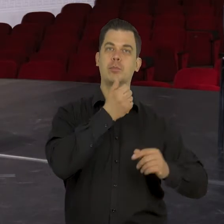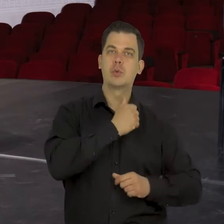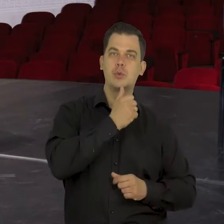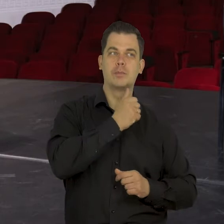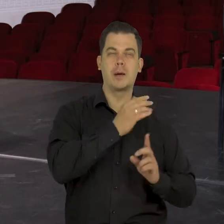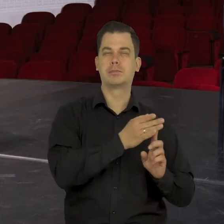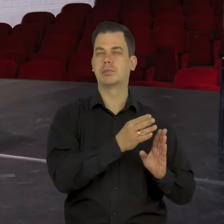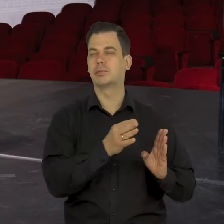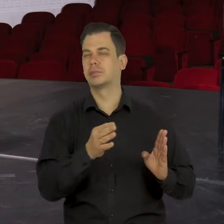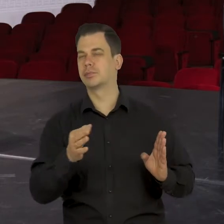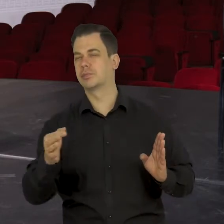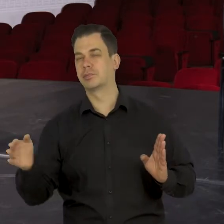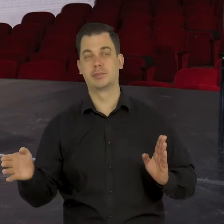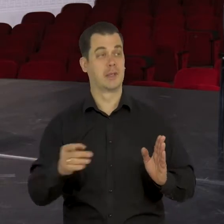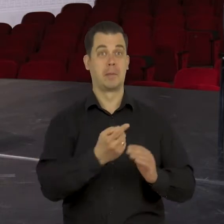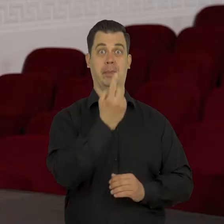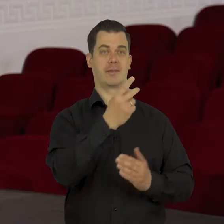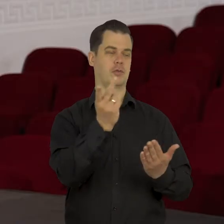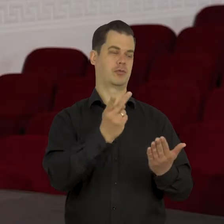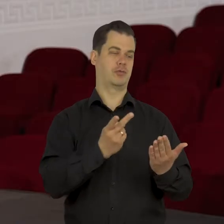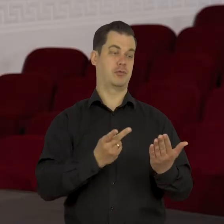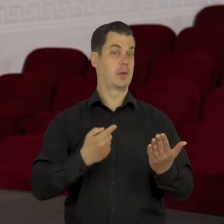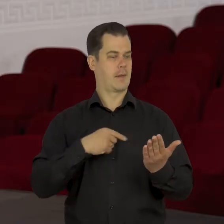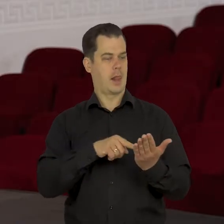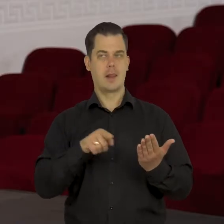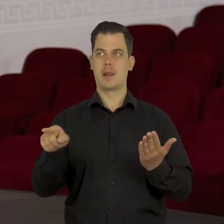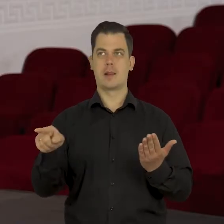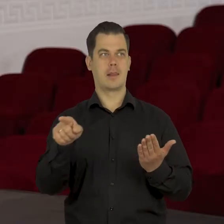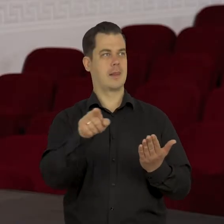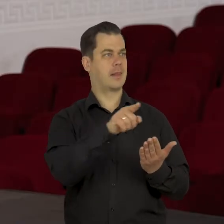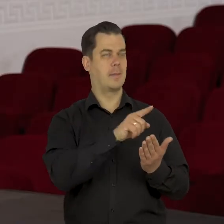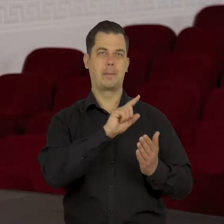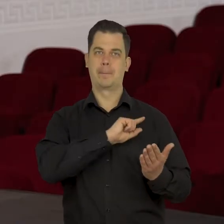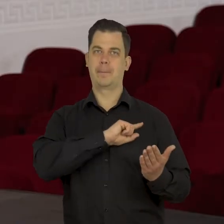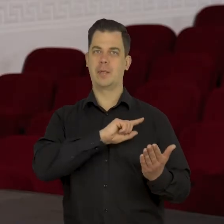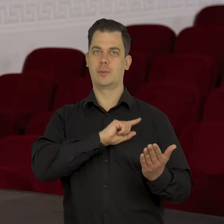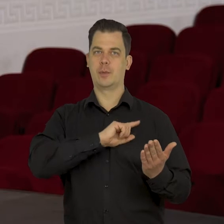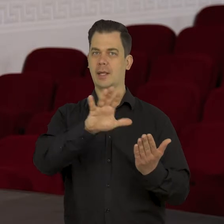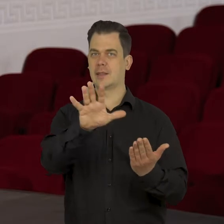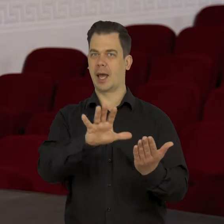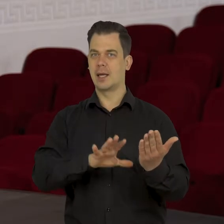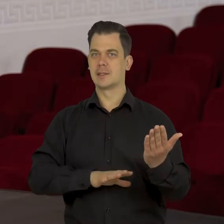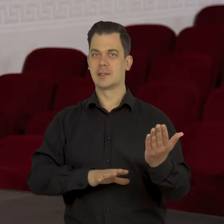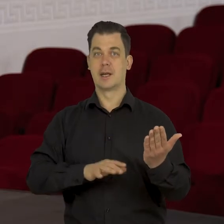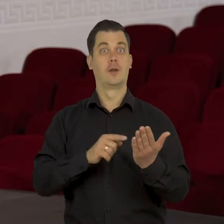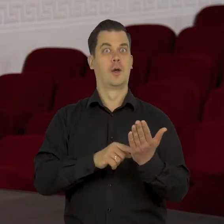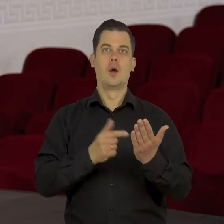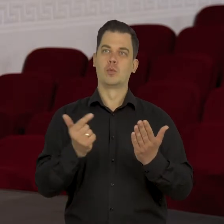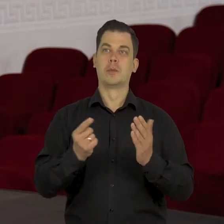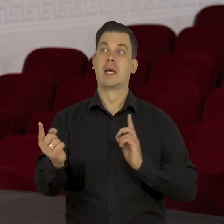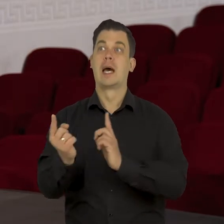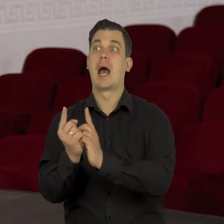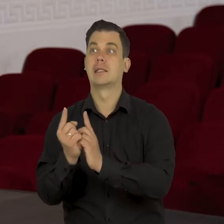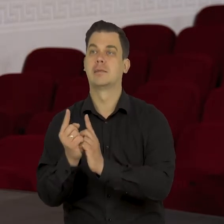od pierwszej próby, pierwszego czytania. I moje zadanie polega na tym, żeby być nie tyle blisko